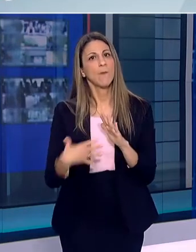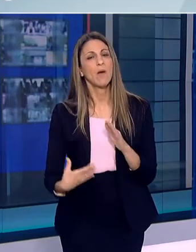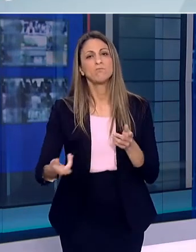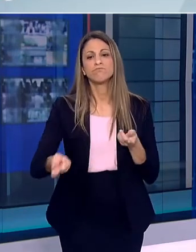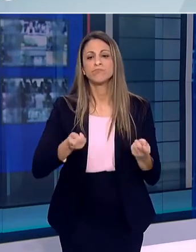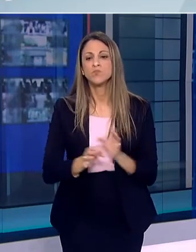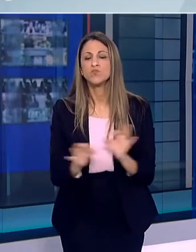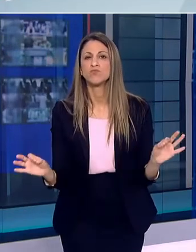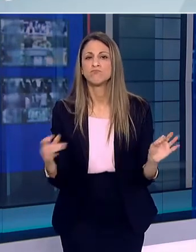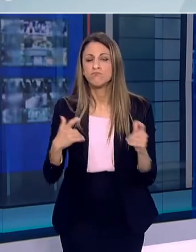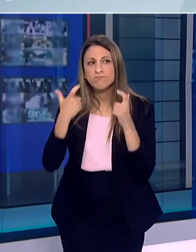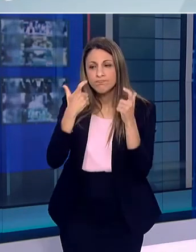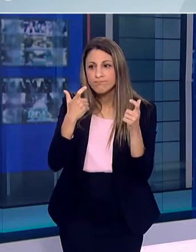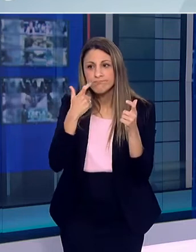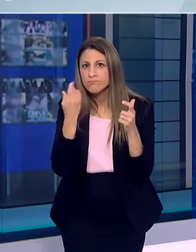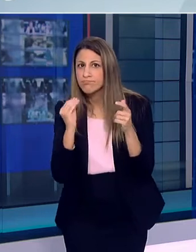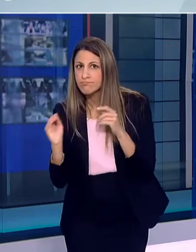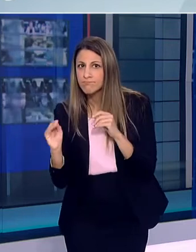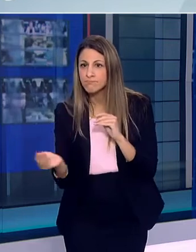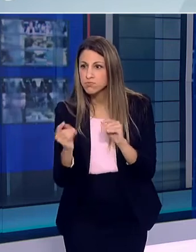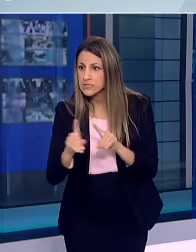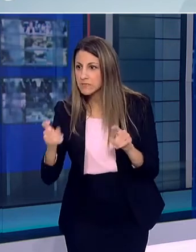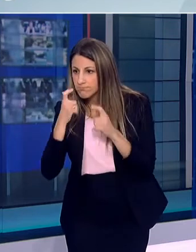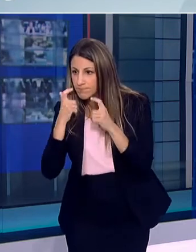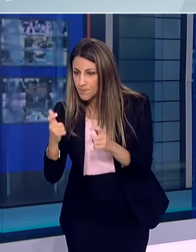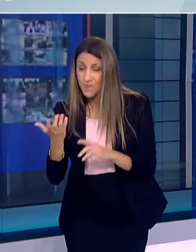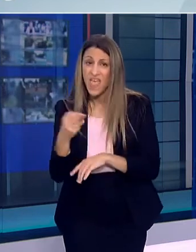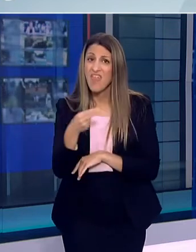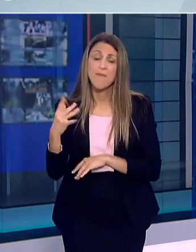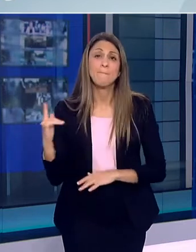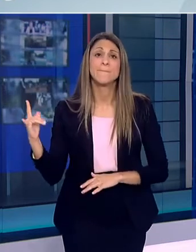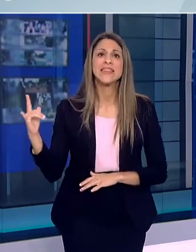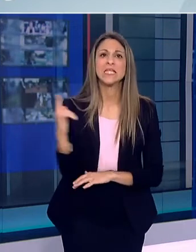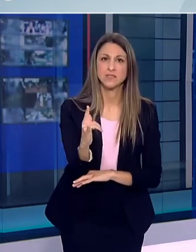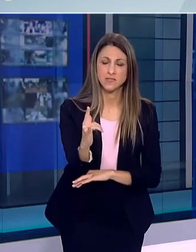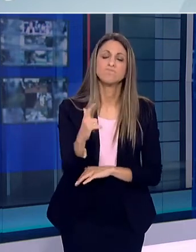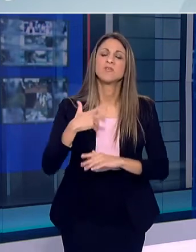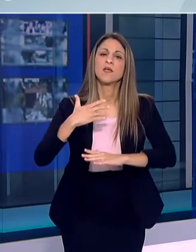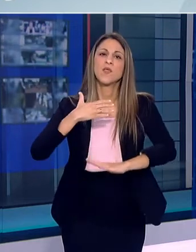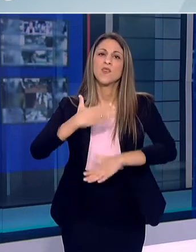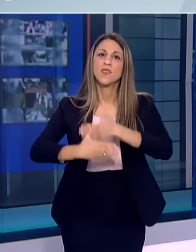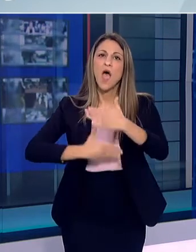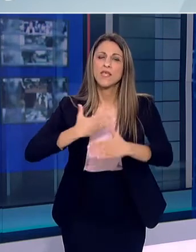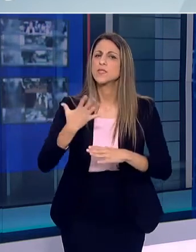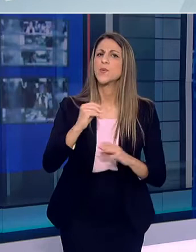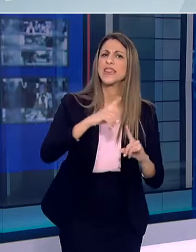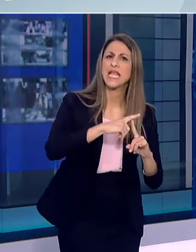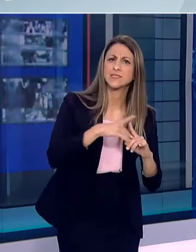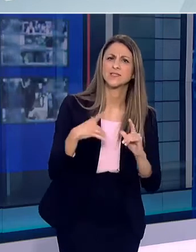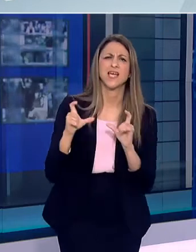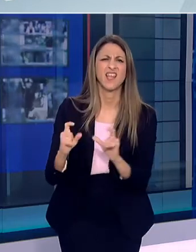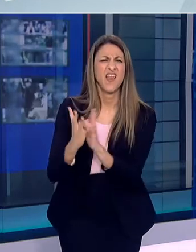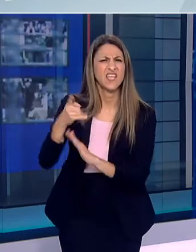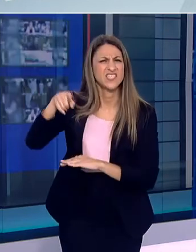επιφυλακή και εγρήγωση Σχετικά με τις πτήσεις θα ήθελα να σας πενθυμίσω ότι η φυστάμενη διαδικασία το τεστ, καραντίνα